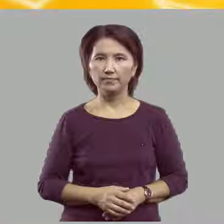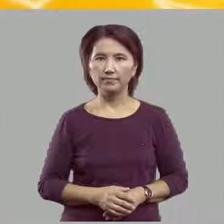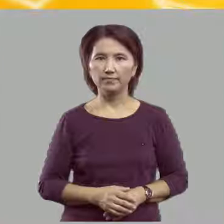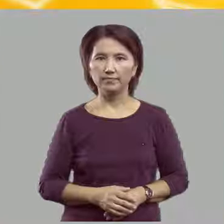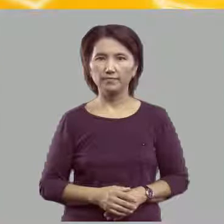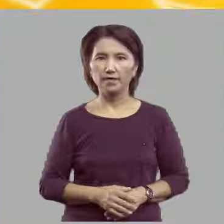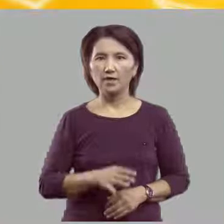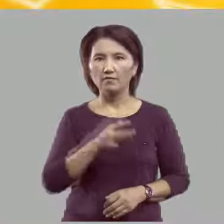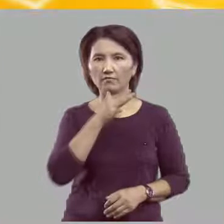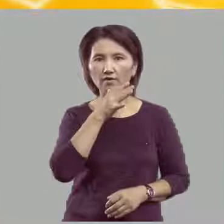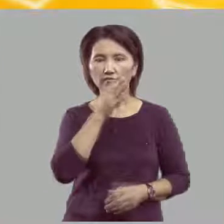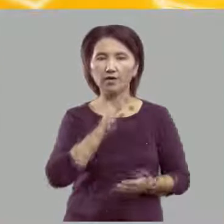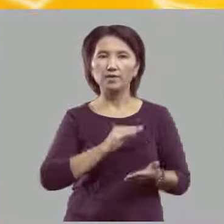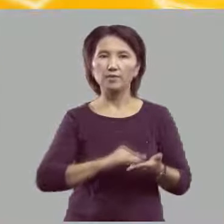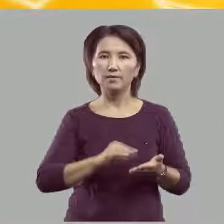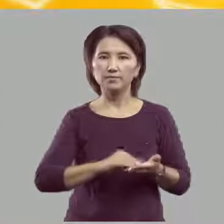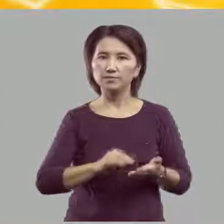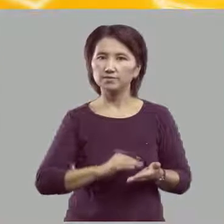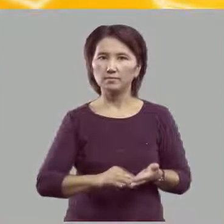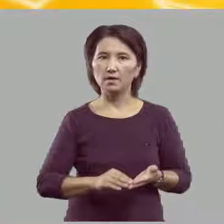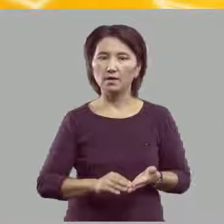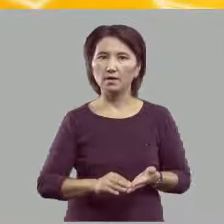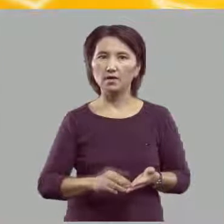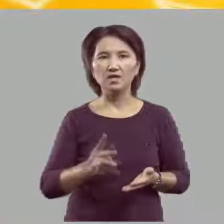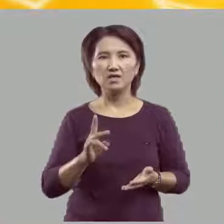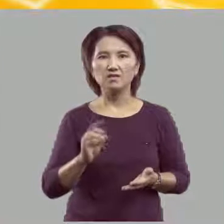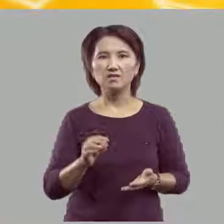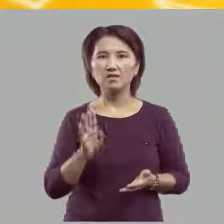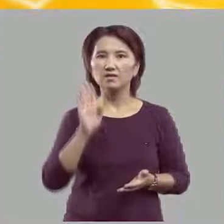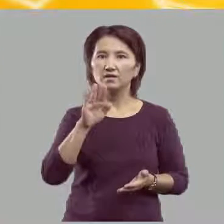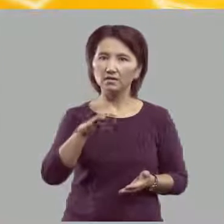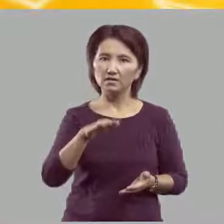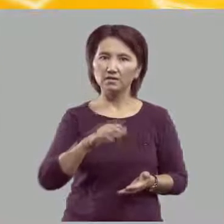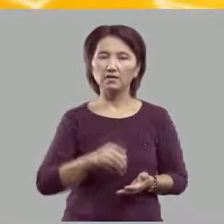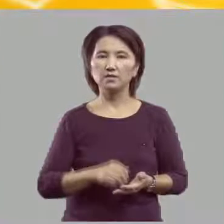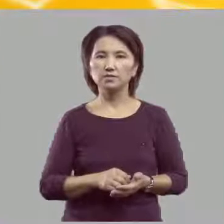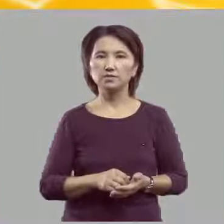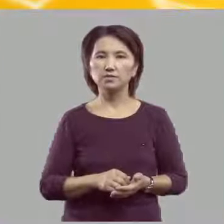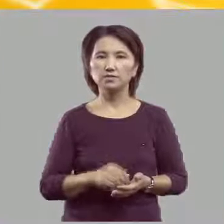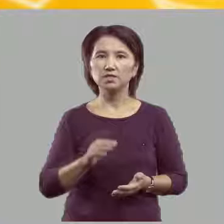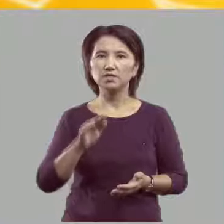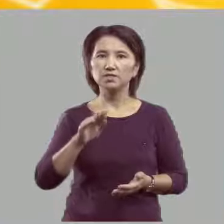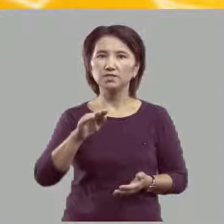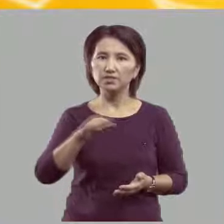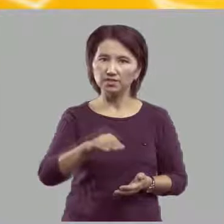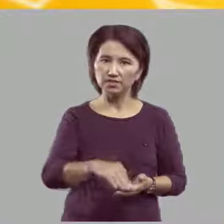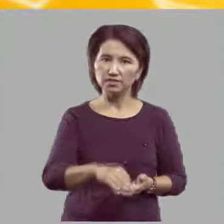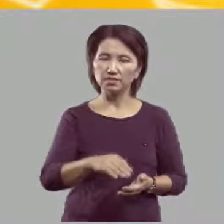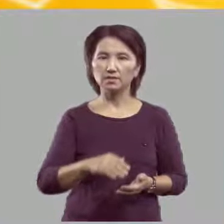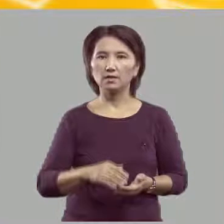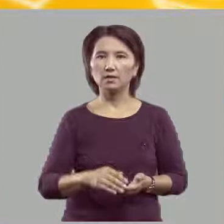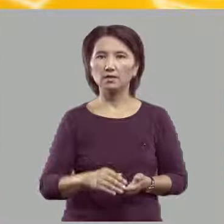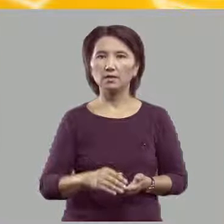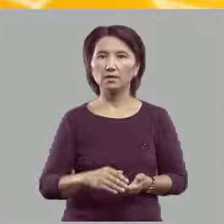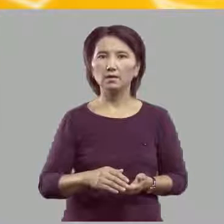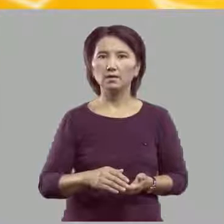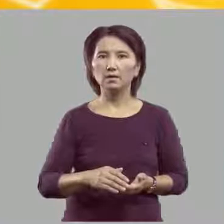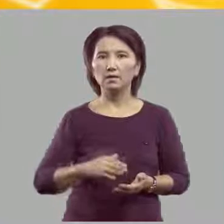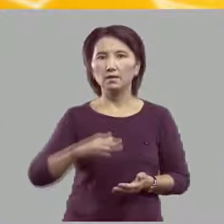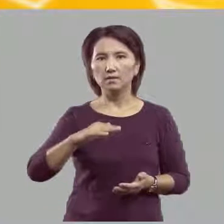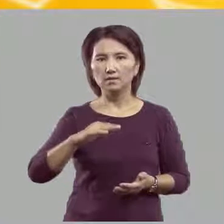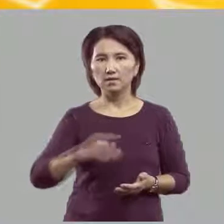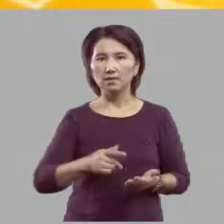Во время письма не наклоняйтесь низко, над тетрадью.